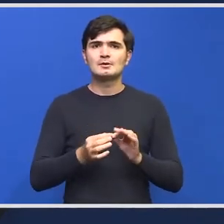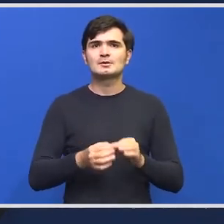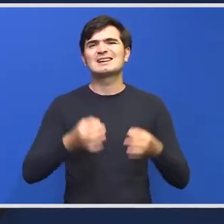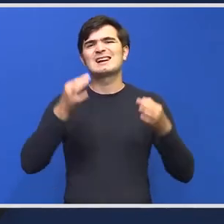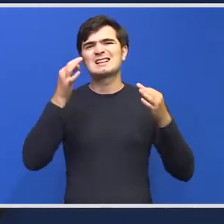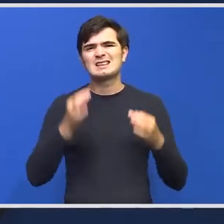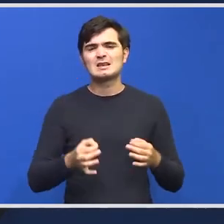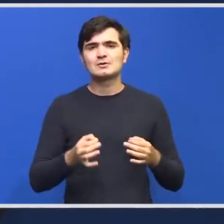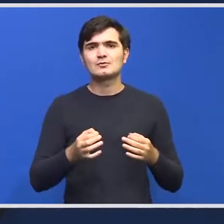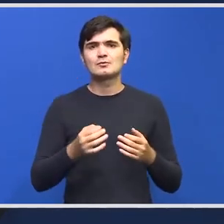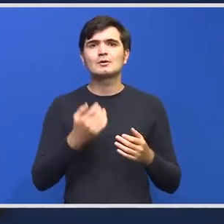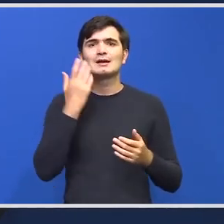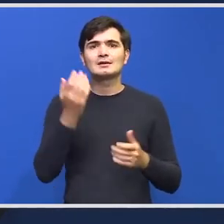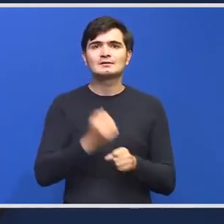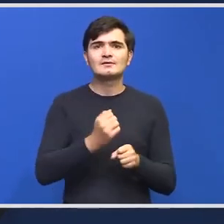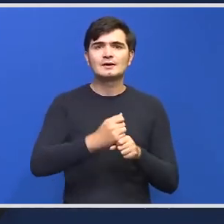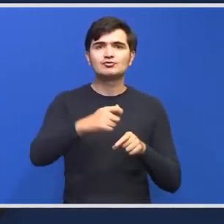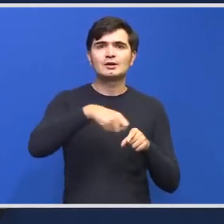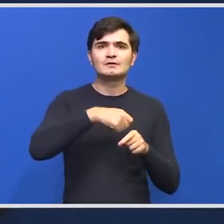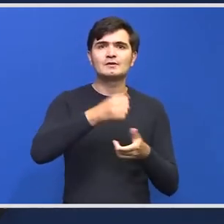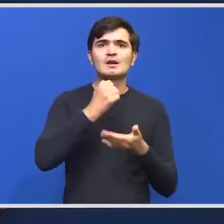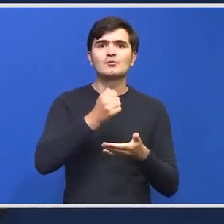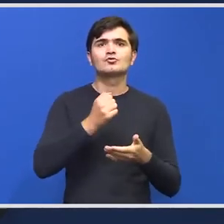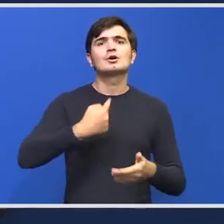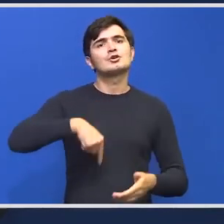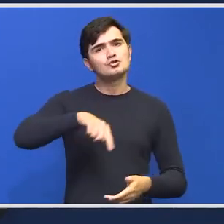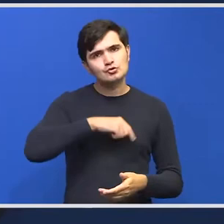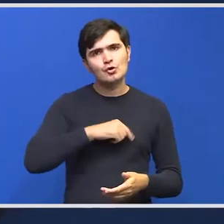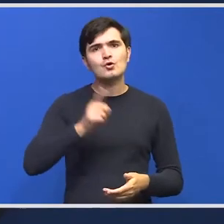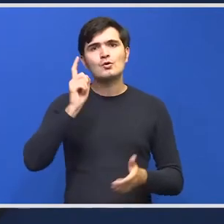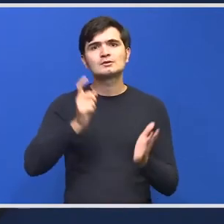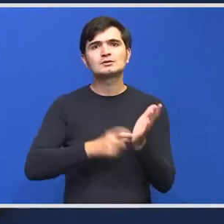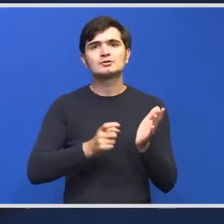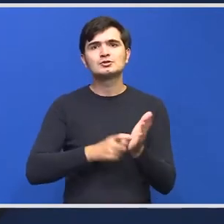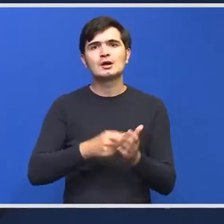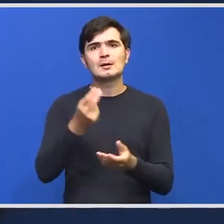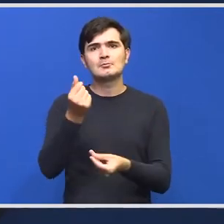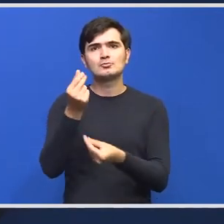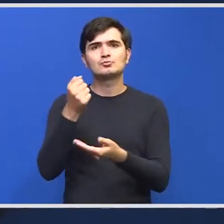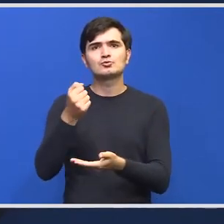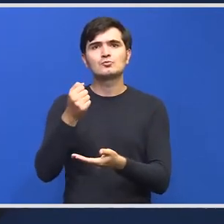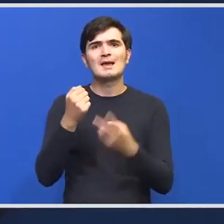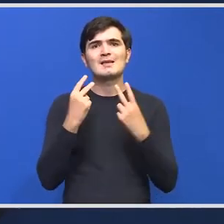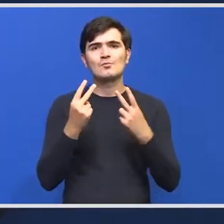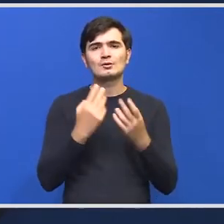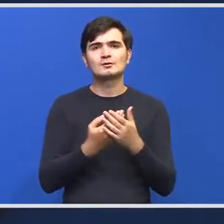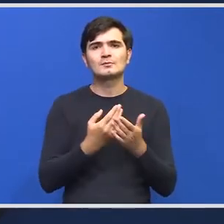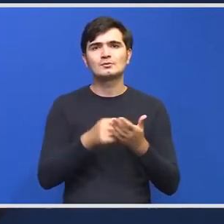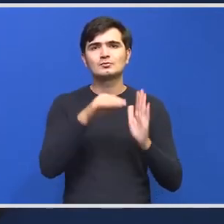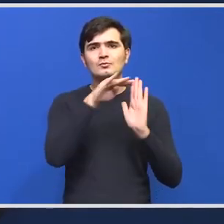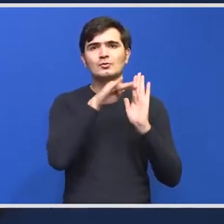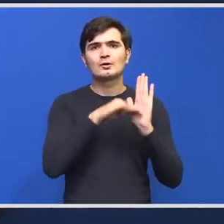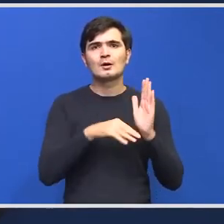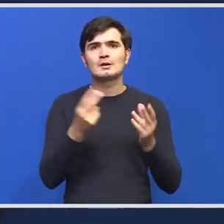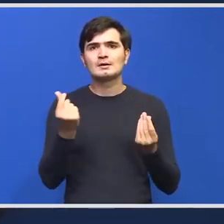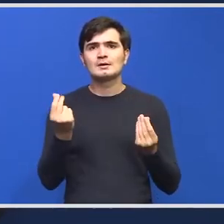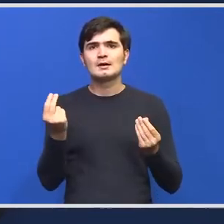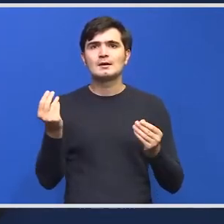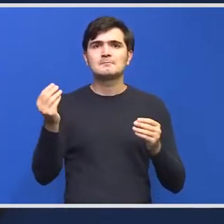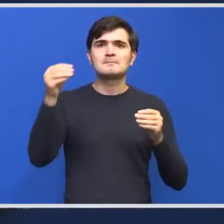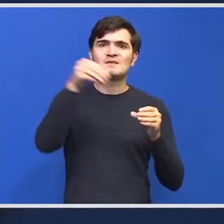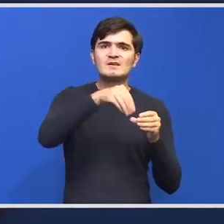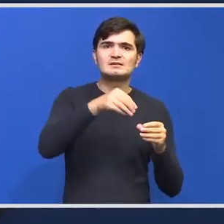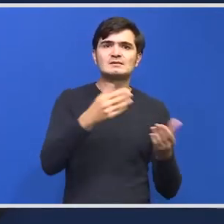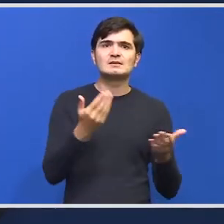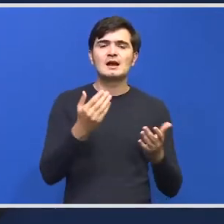categoric la rectificarea bugetară vom cere sume importante pentru programele de investiții pe care le